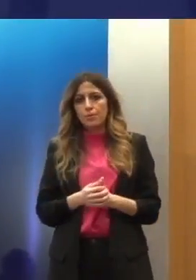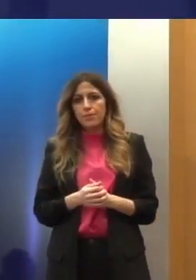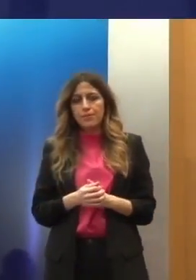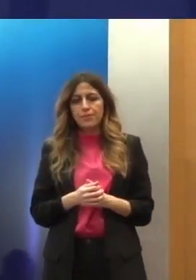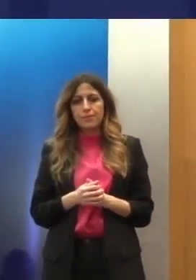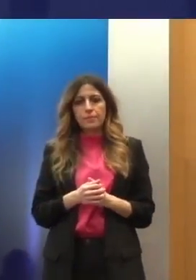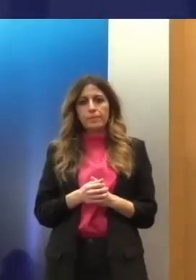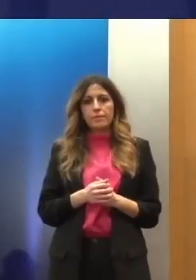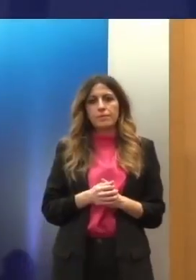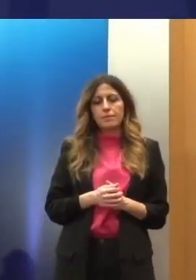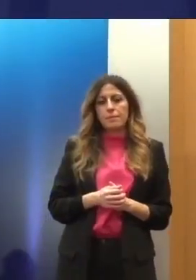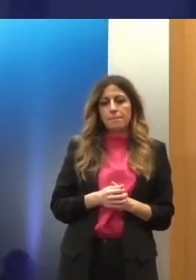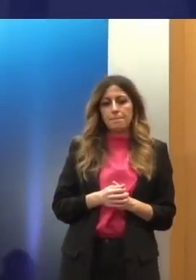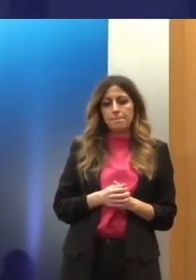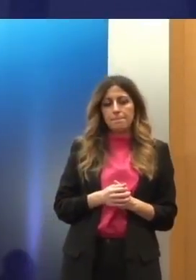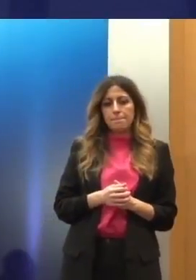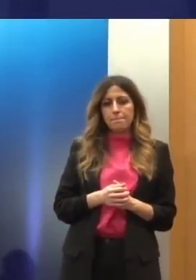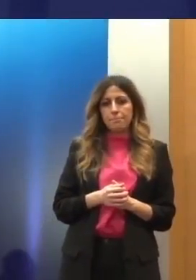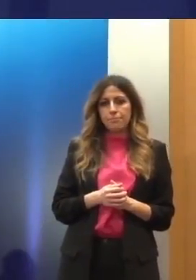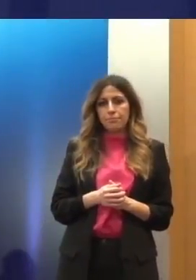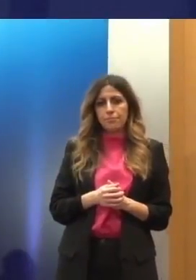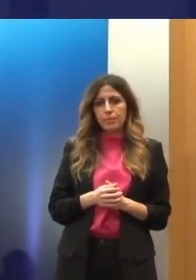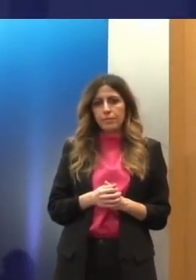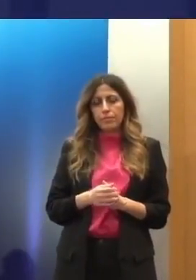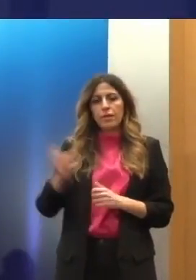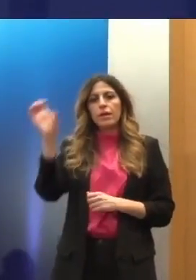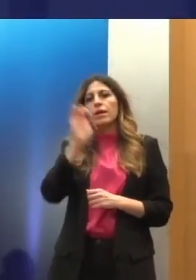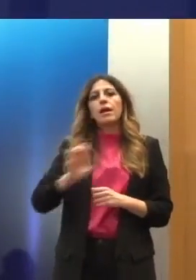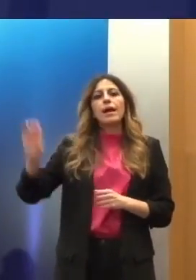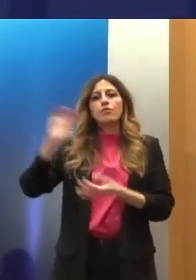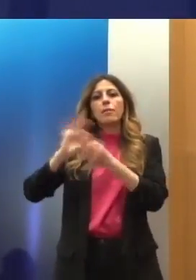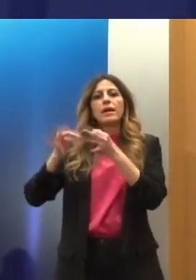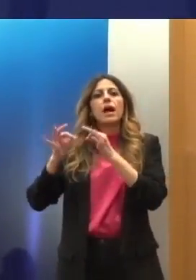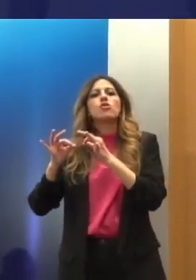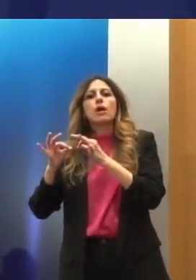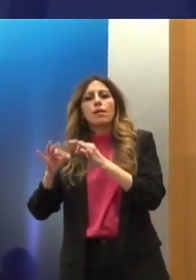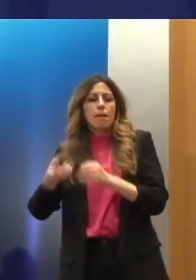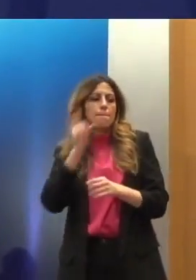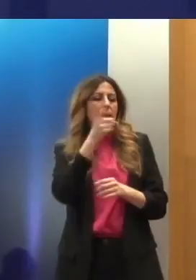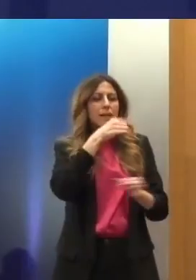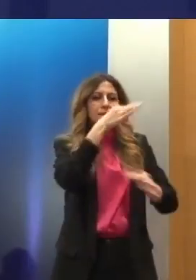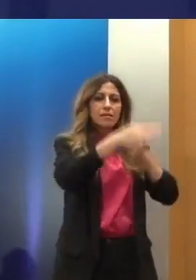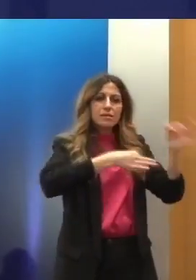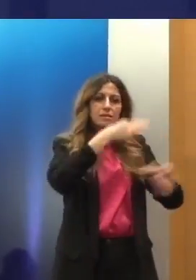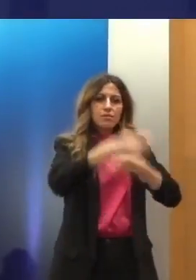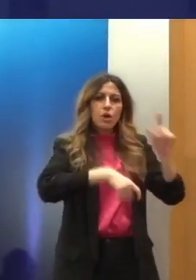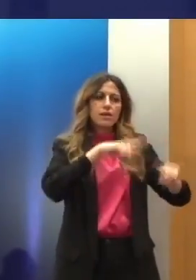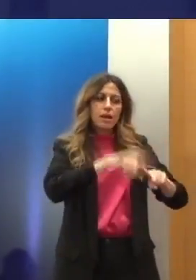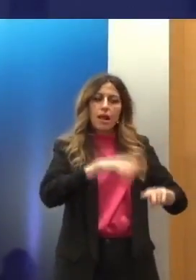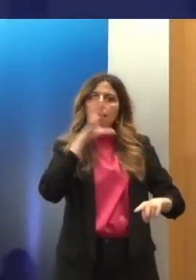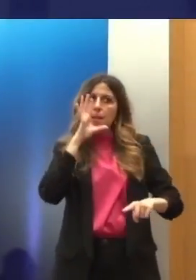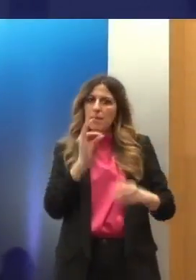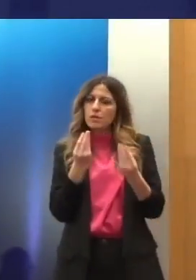οι συστάσεις και οι παρατηρήσεις των ευρωπαϊκών οργάνων πλέον έχουν αλλάξει μορφή.